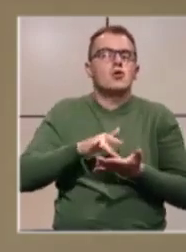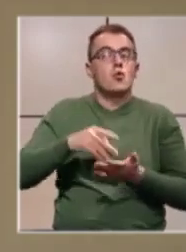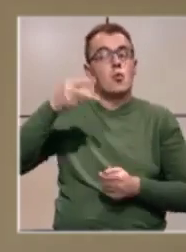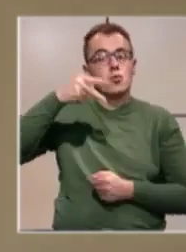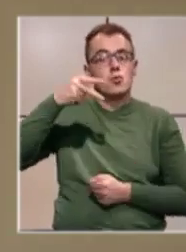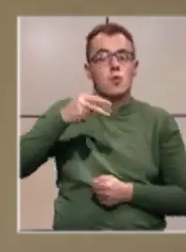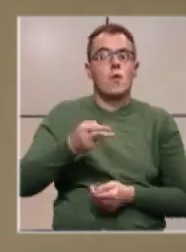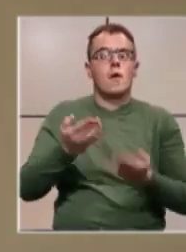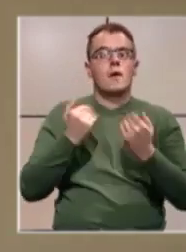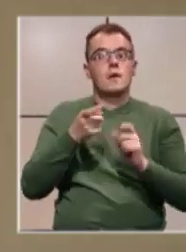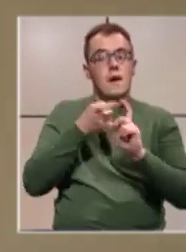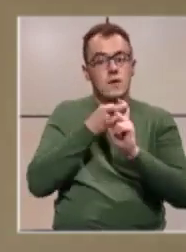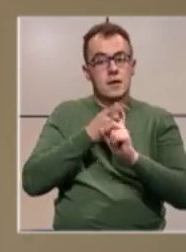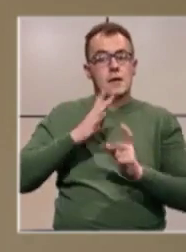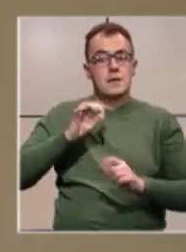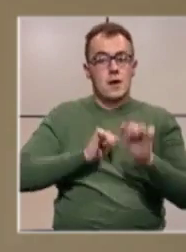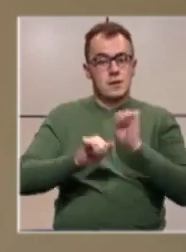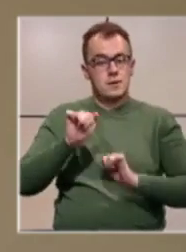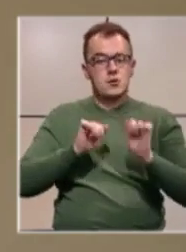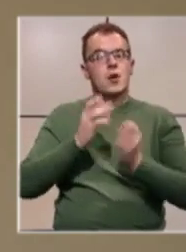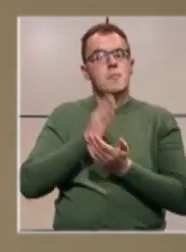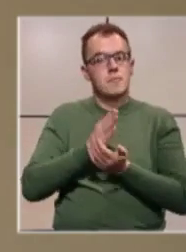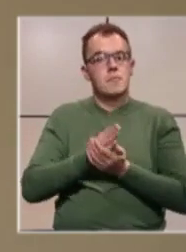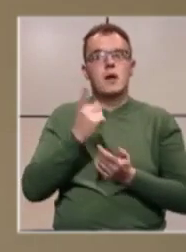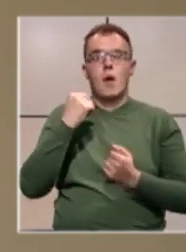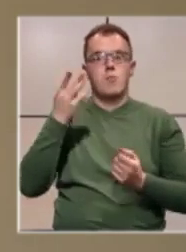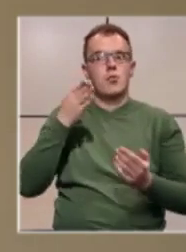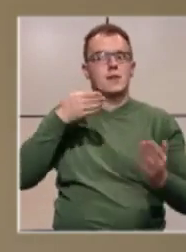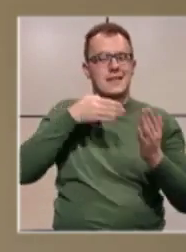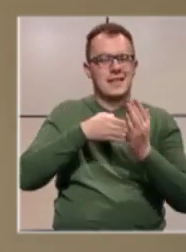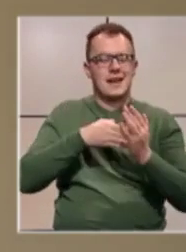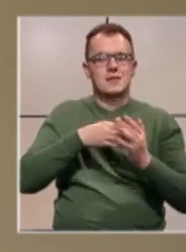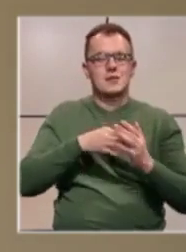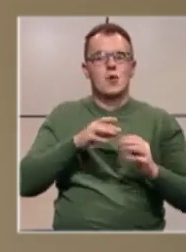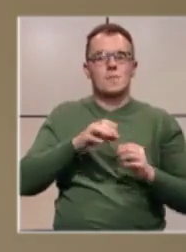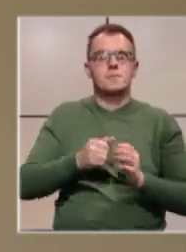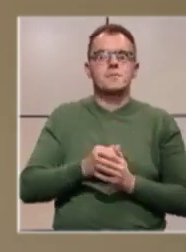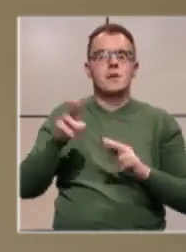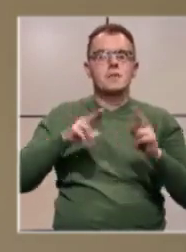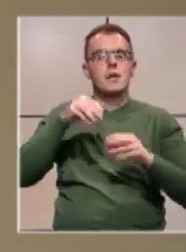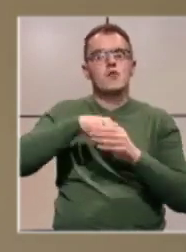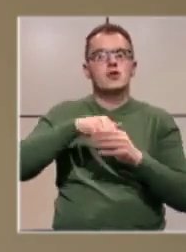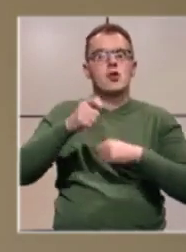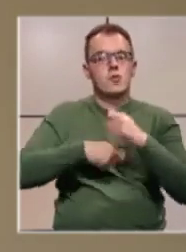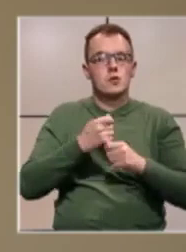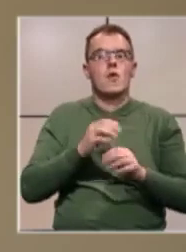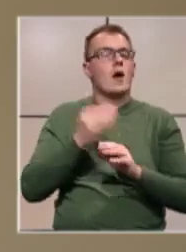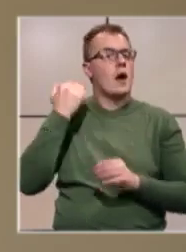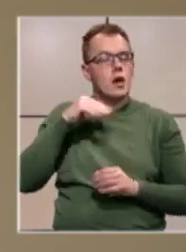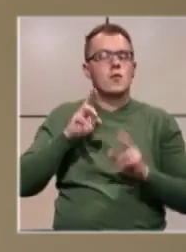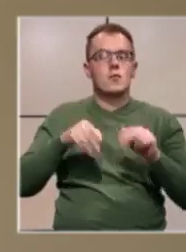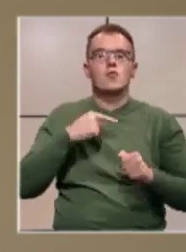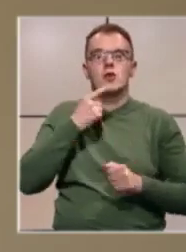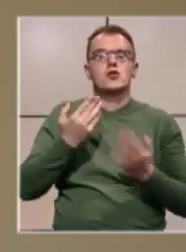drugo da je Federalna civilna zaštita bila pod ingerenciju Ministarstva unutarnjih poslova gotovo garantovano